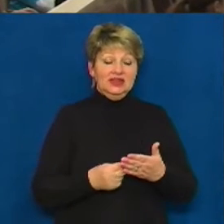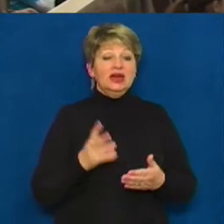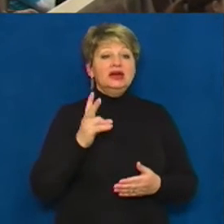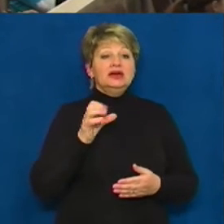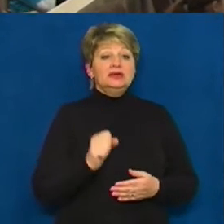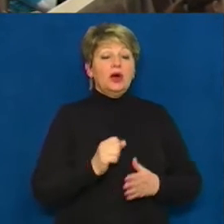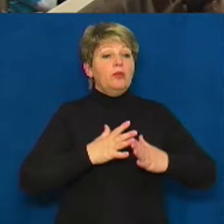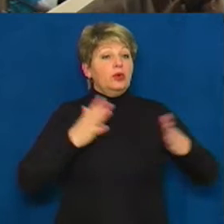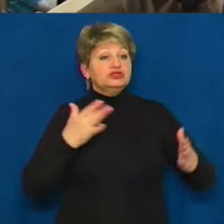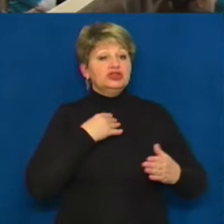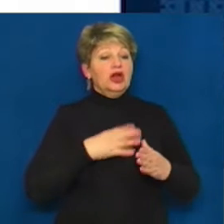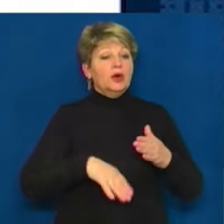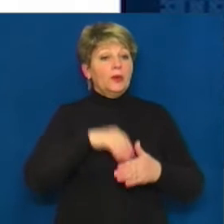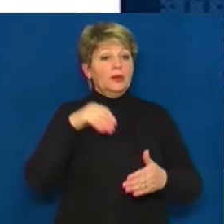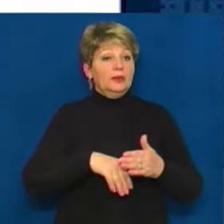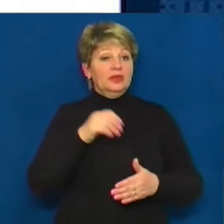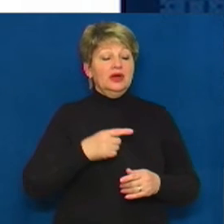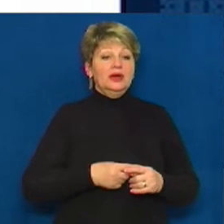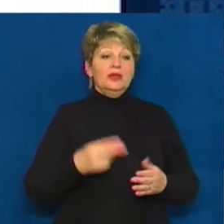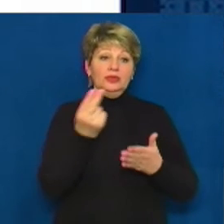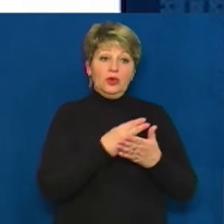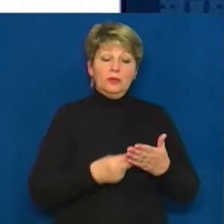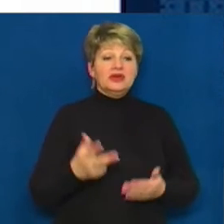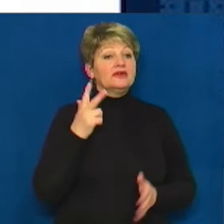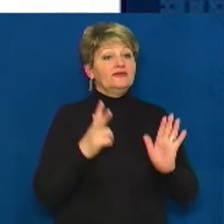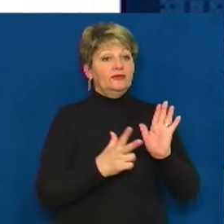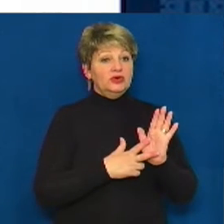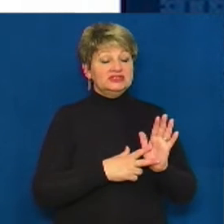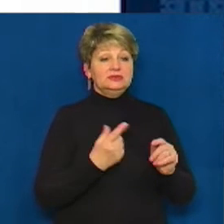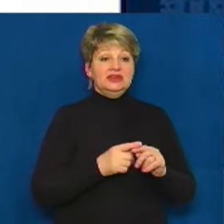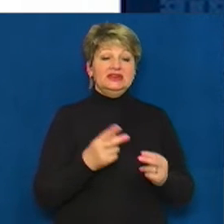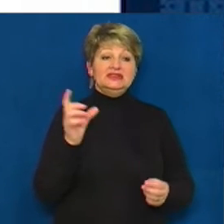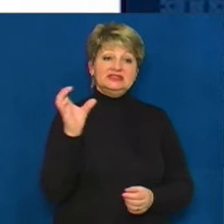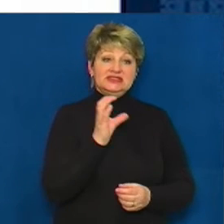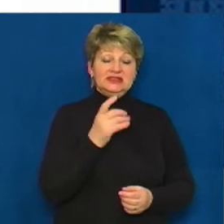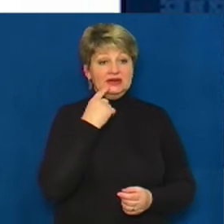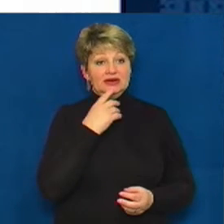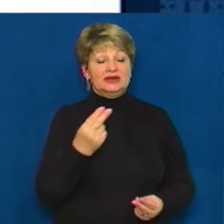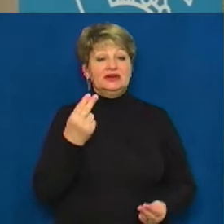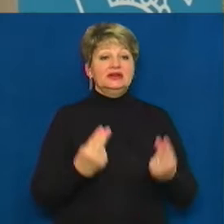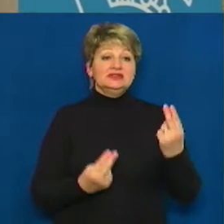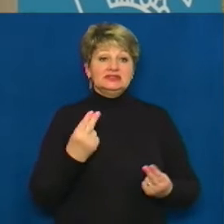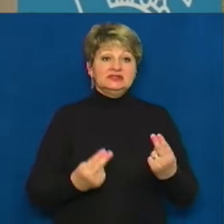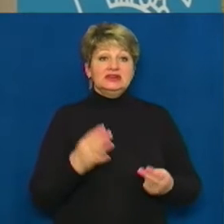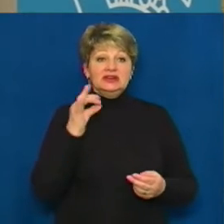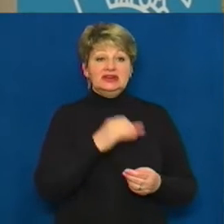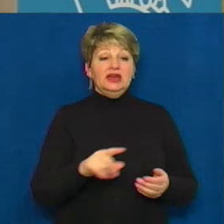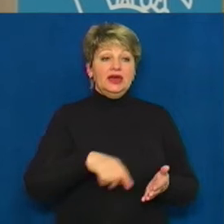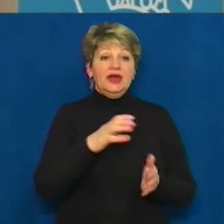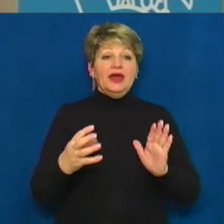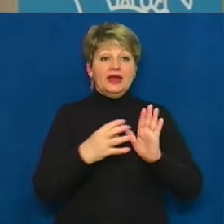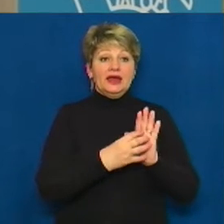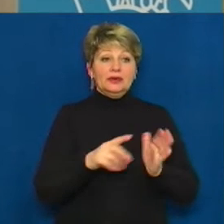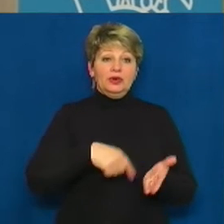більшістю голосів школярі обрали макет під номером 8. Він синього кольору та має зображення герба міста. Очільник департаменту